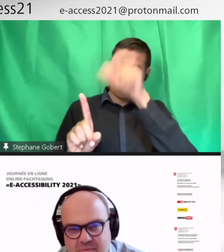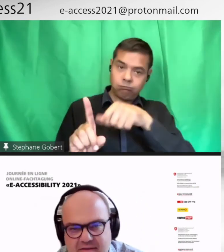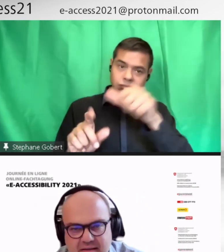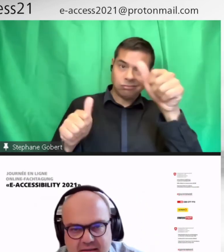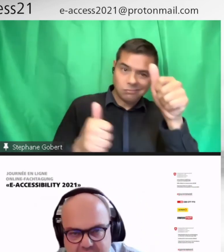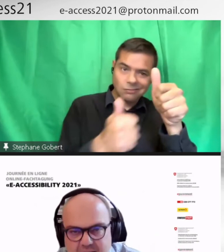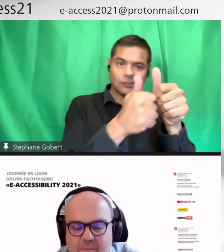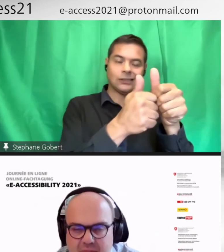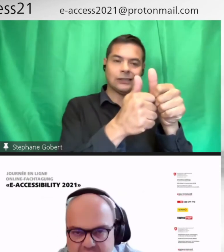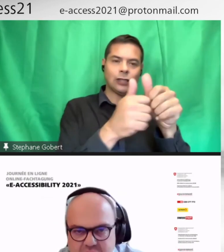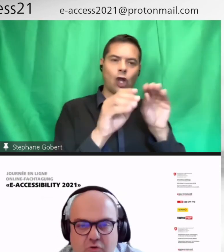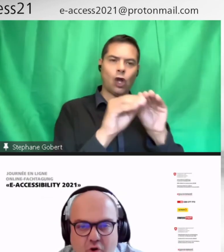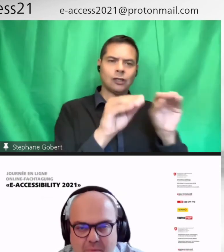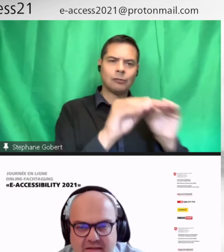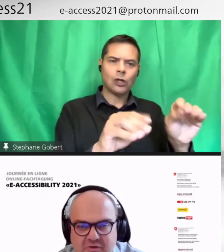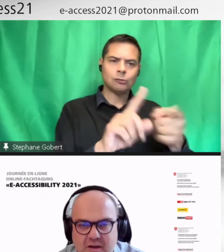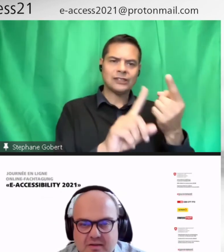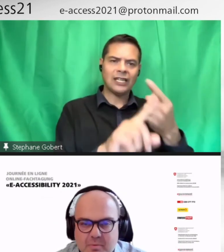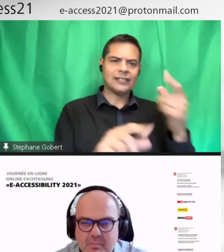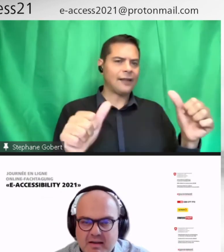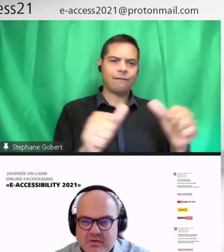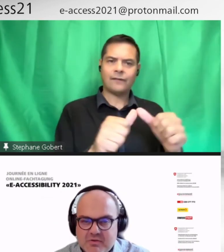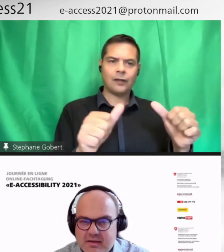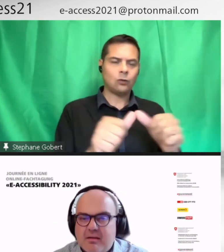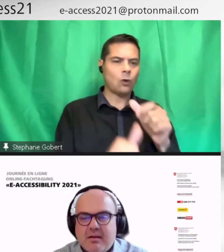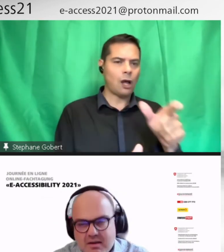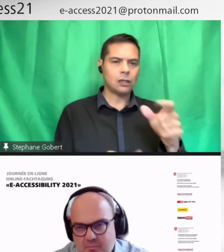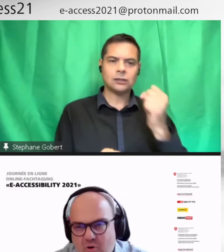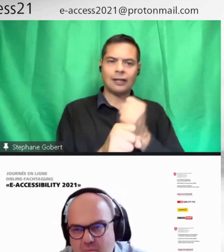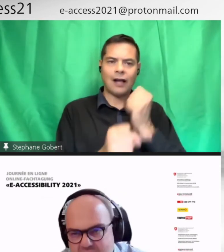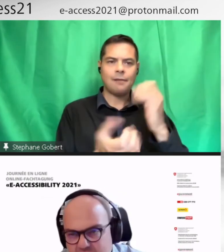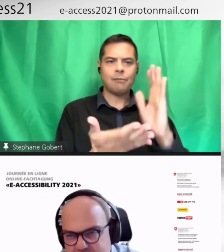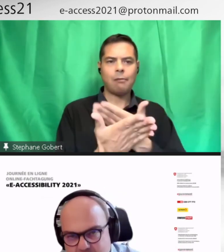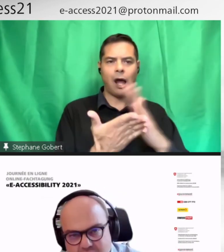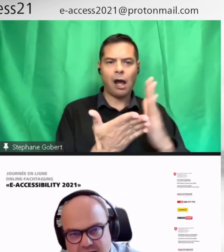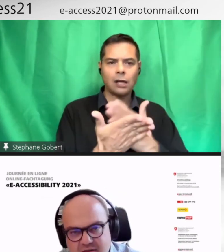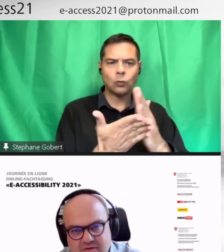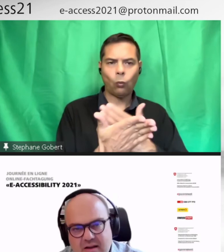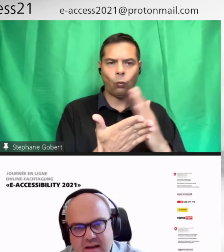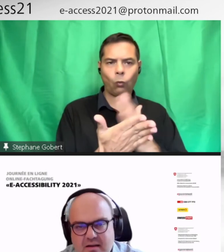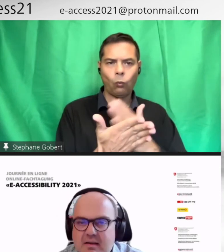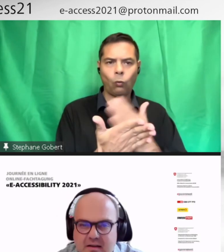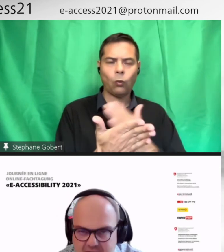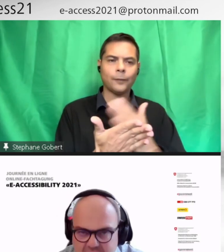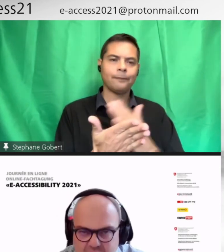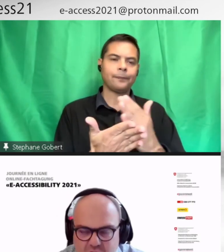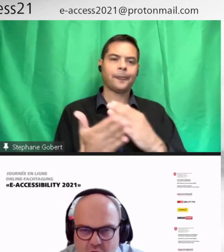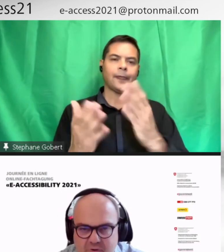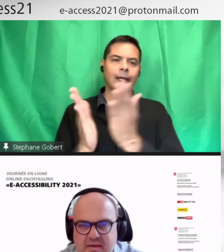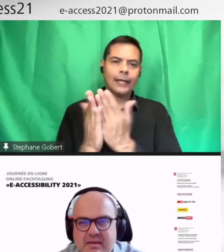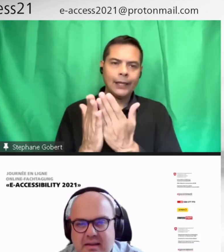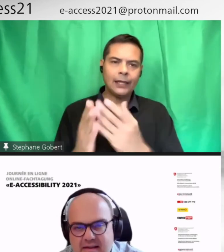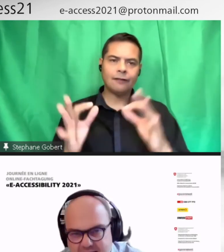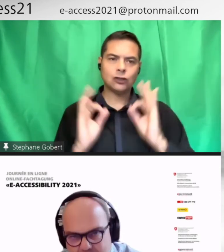spécialisé ? Très souvent, une grande partie de son travail de préparation,'est qu'il prend les moyens d'enseignement, les livres scolaires, ils les photocopient,